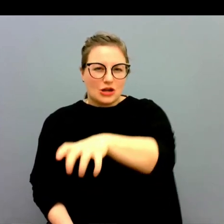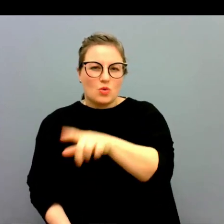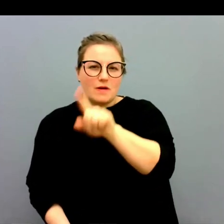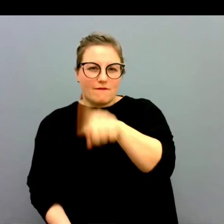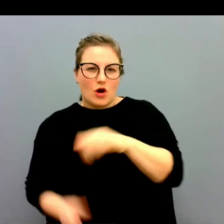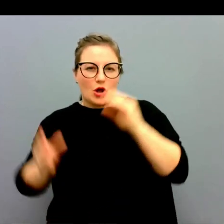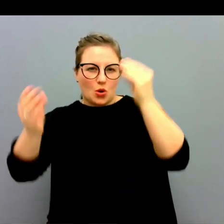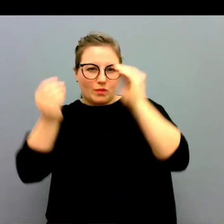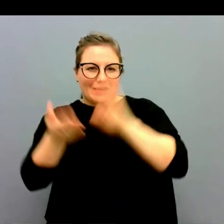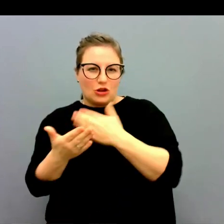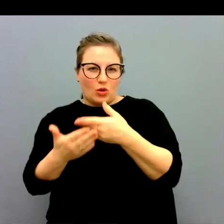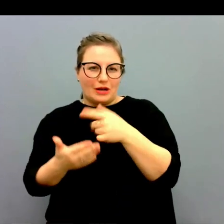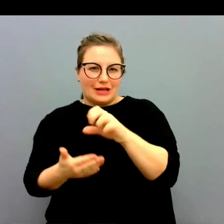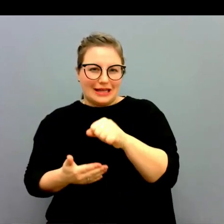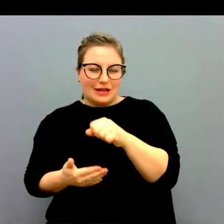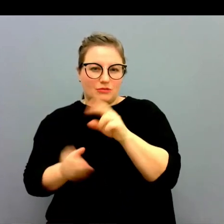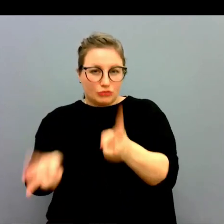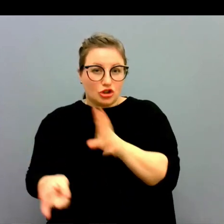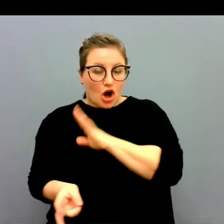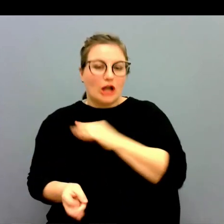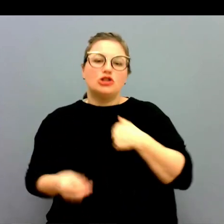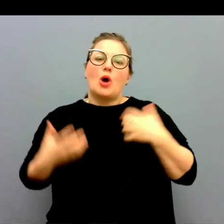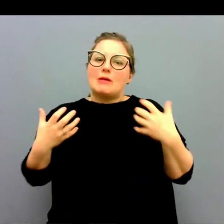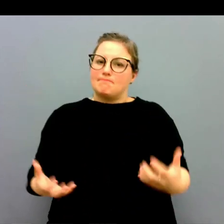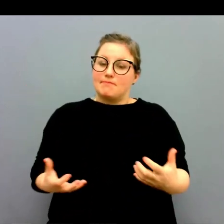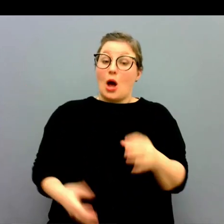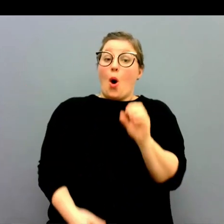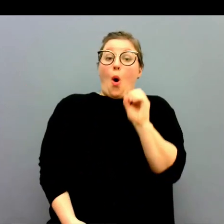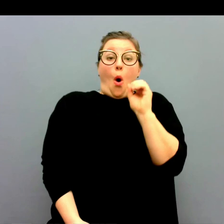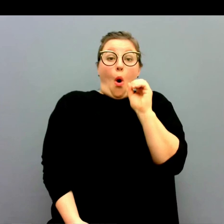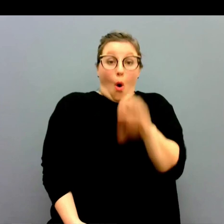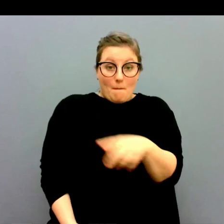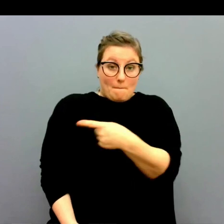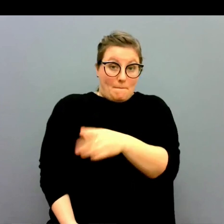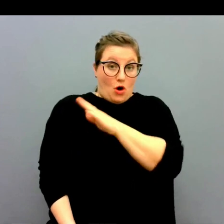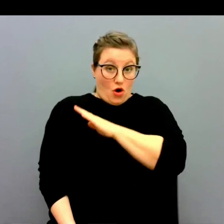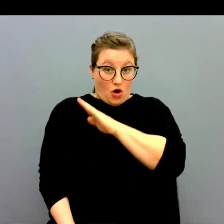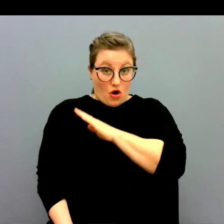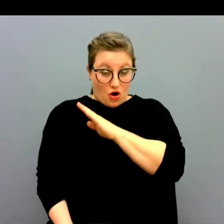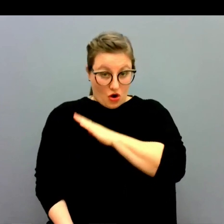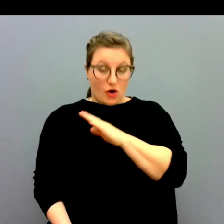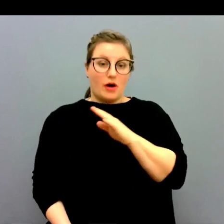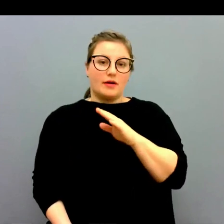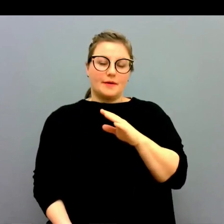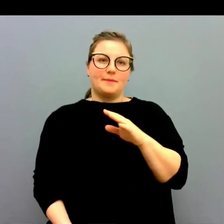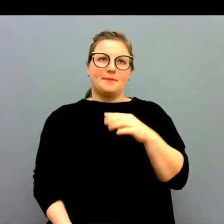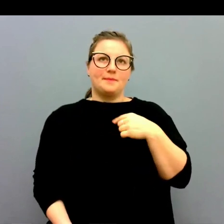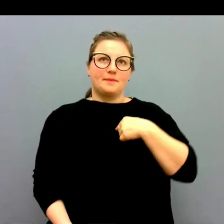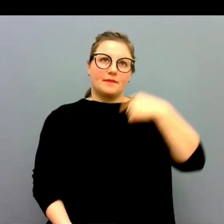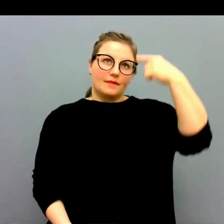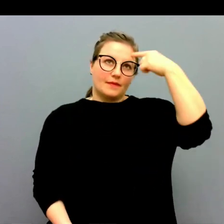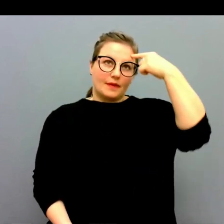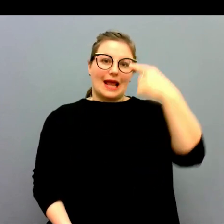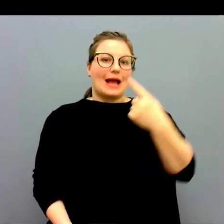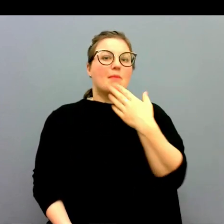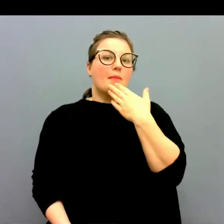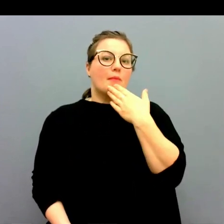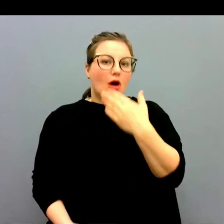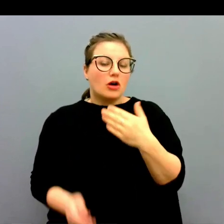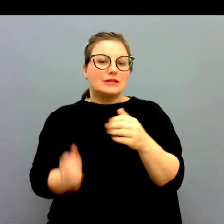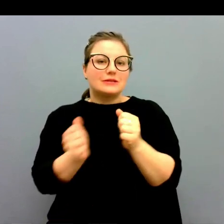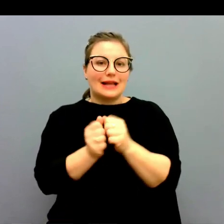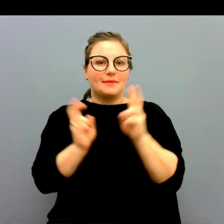utbildningstolkning också har det. Det vet jag faktiskt inte. Men om det är så så tänker jag att det är ett